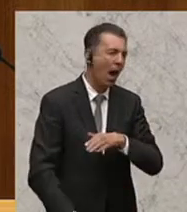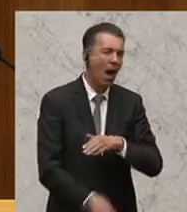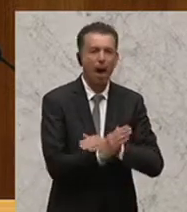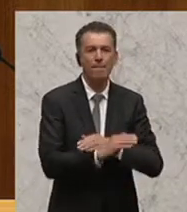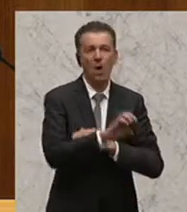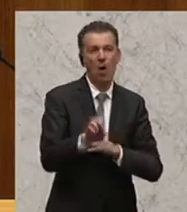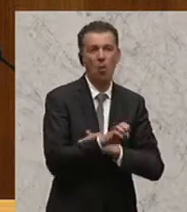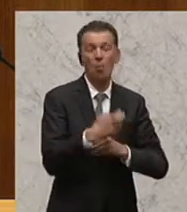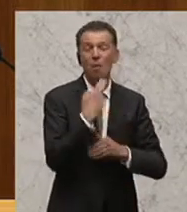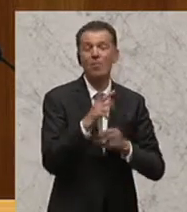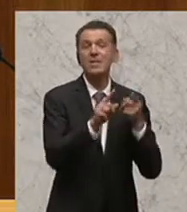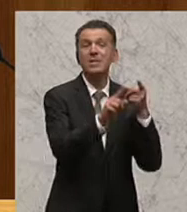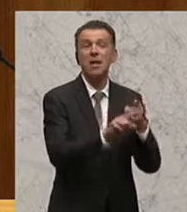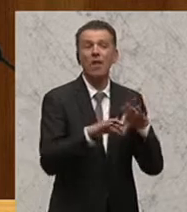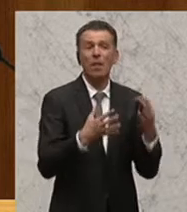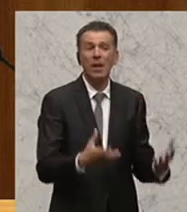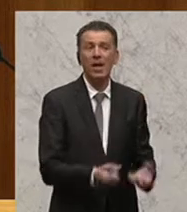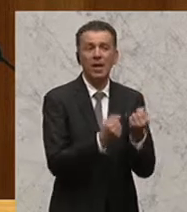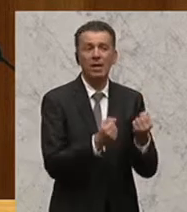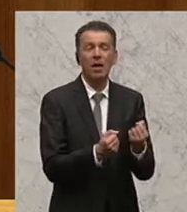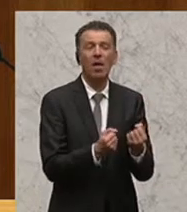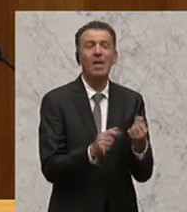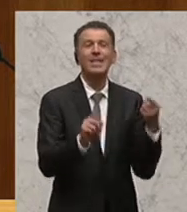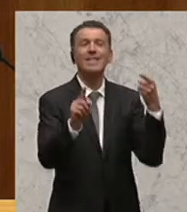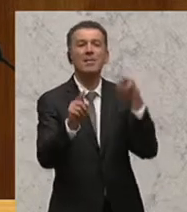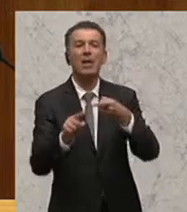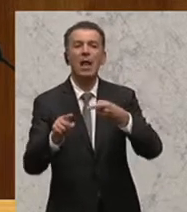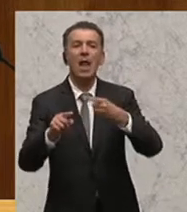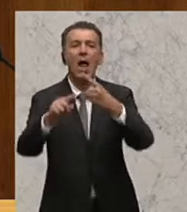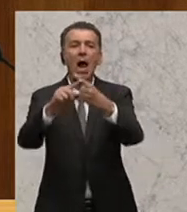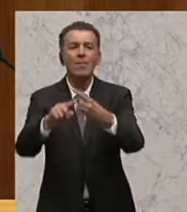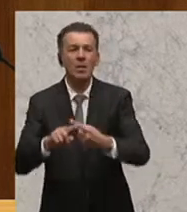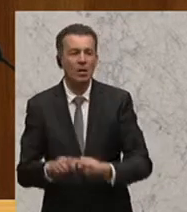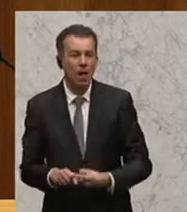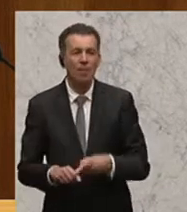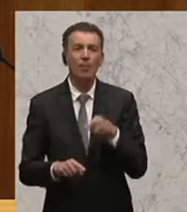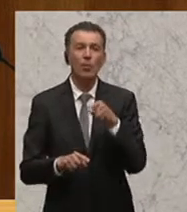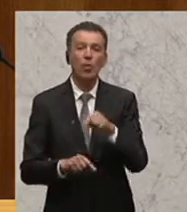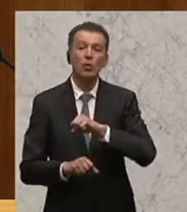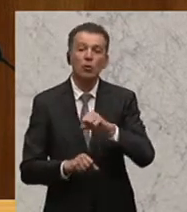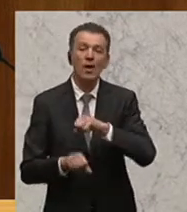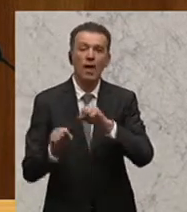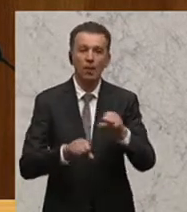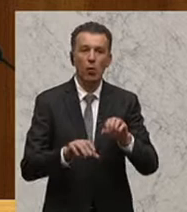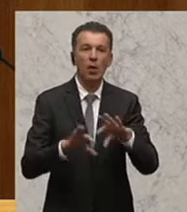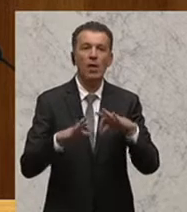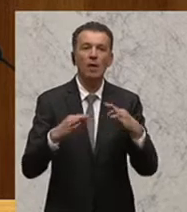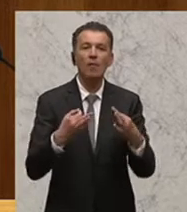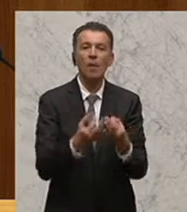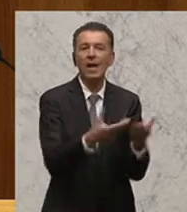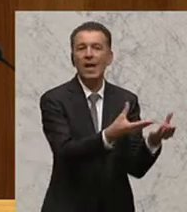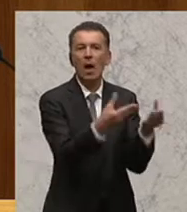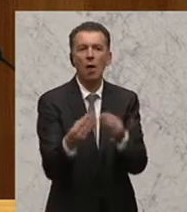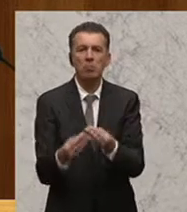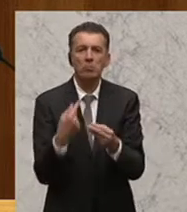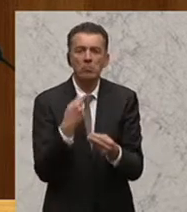Familie zu retten. Er möchte nach Amsterdam, weil dort die Familienzusammenführung schneller geht. Das glaubt er, weil er sagt, er kann nicht